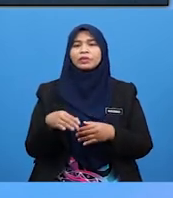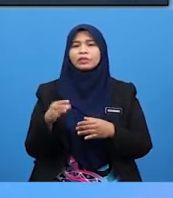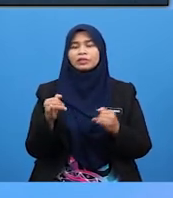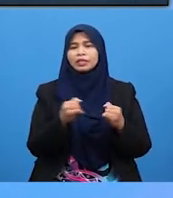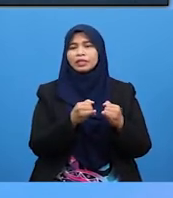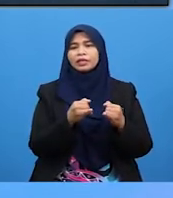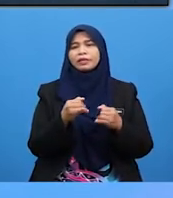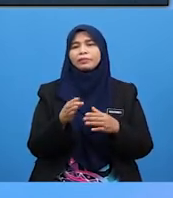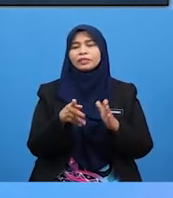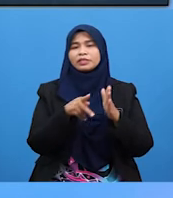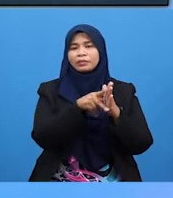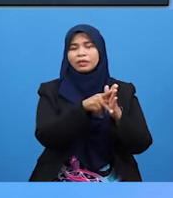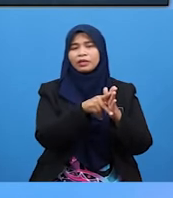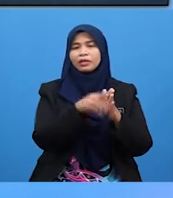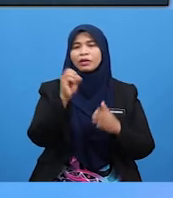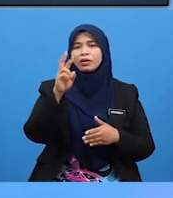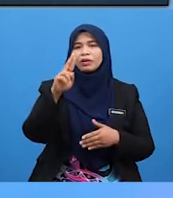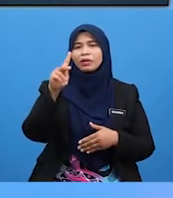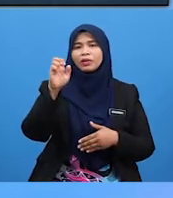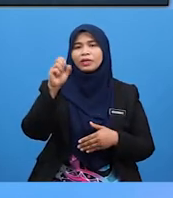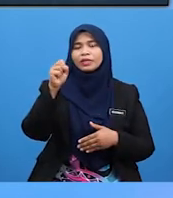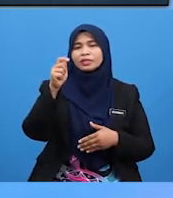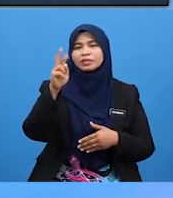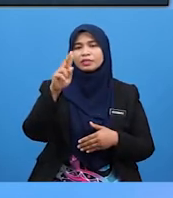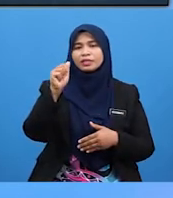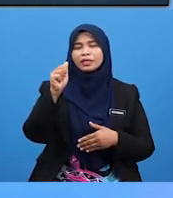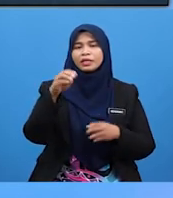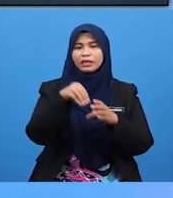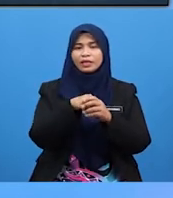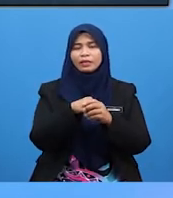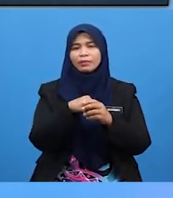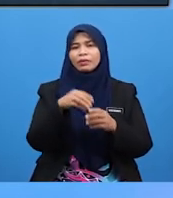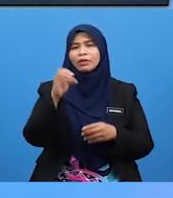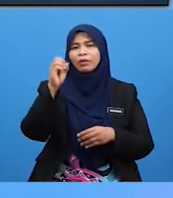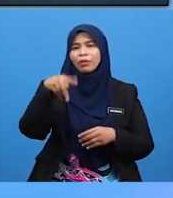Persembahan Orkestra Dalam Opera Cina